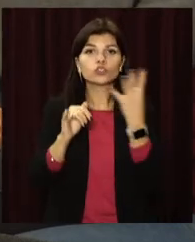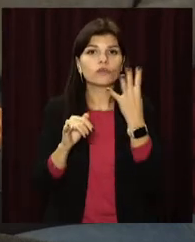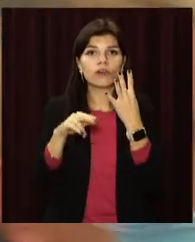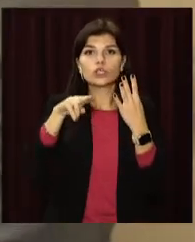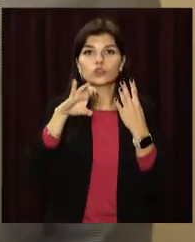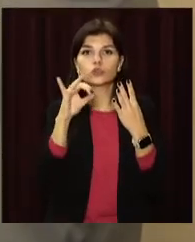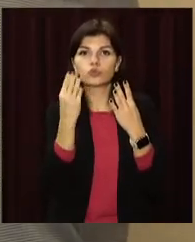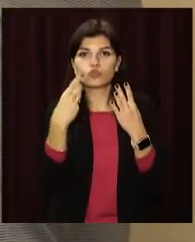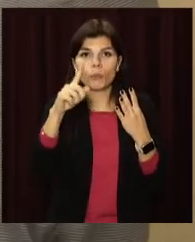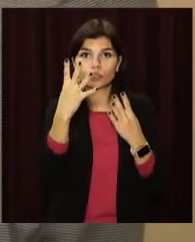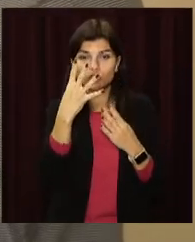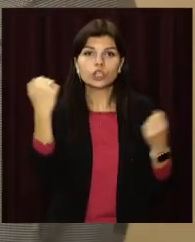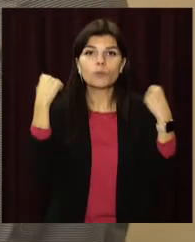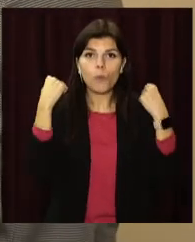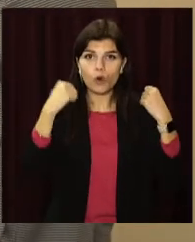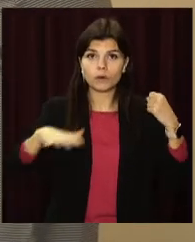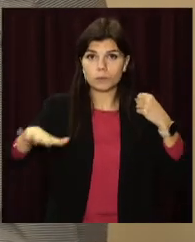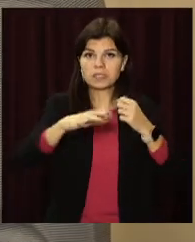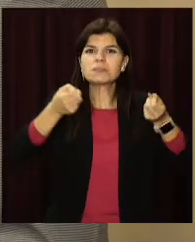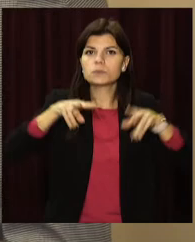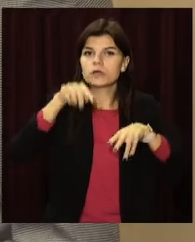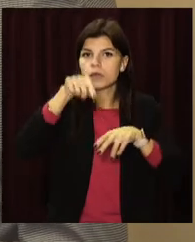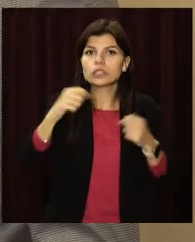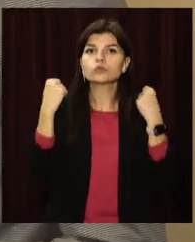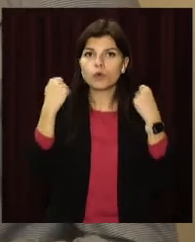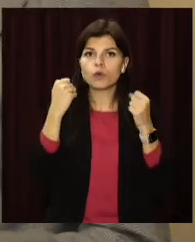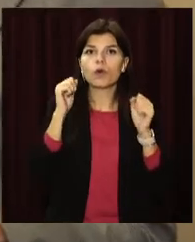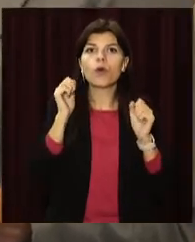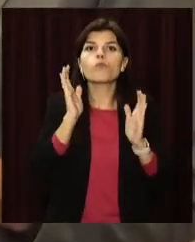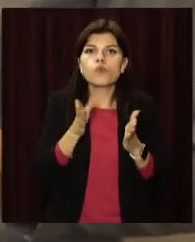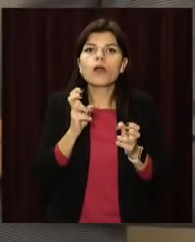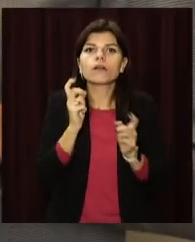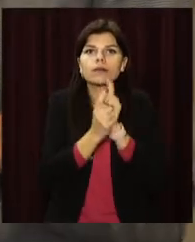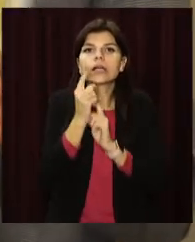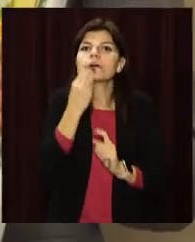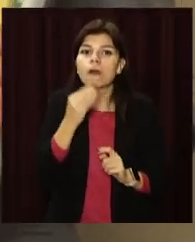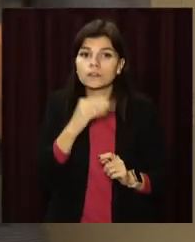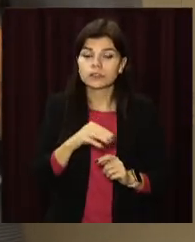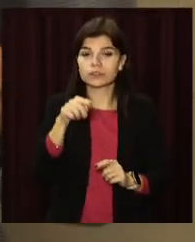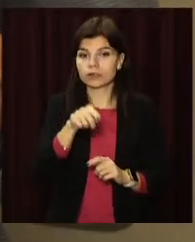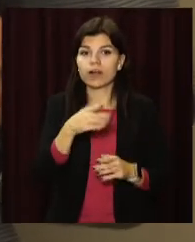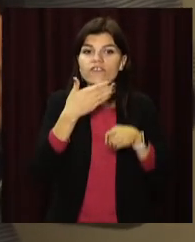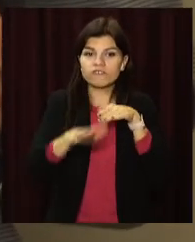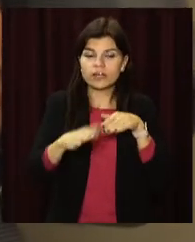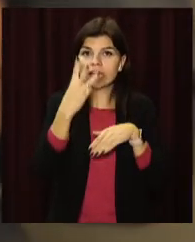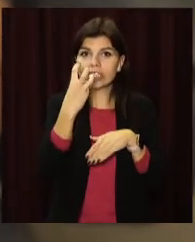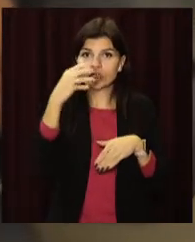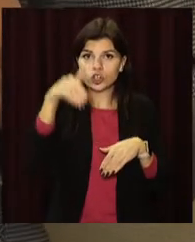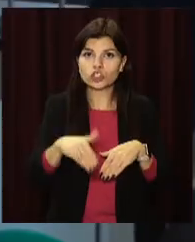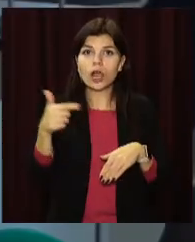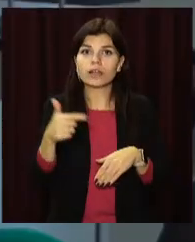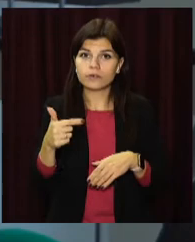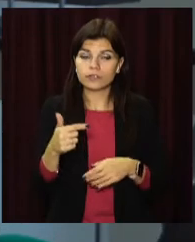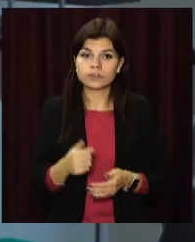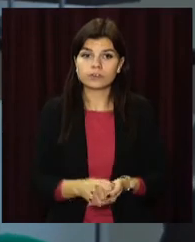ДЮСШ міста з'явиться спортивна експозиція «Займайся спортом, будь кращим». На реалізацію ініціативи виділили 300 тисяч гривень.